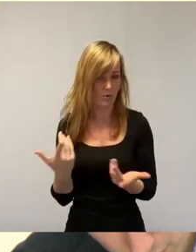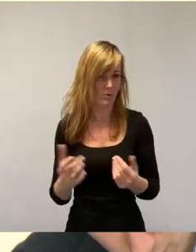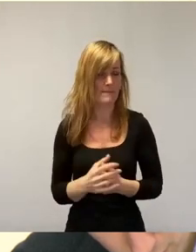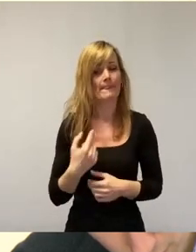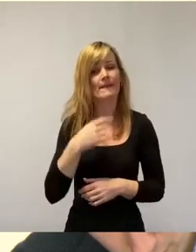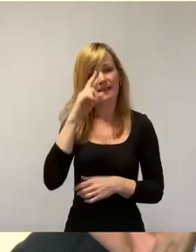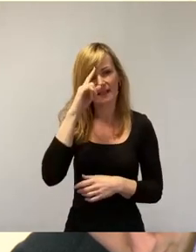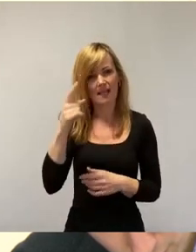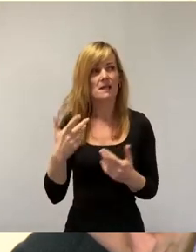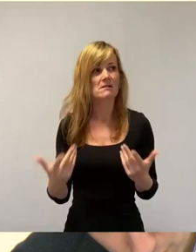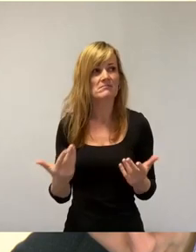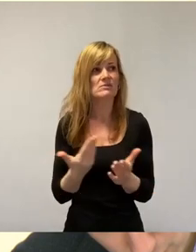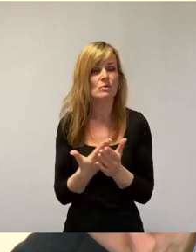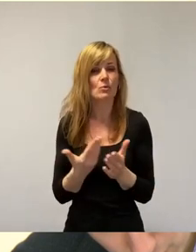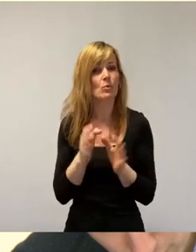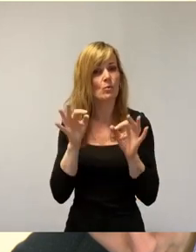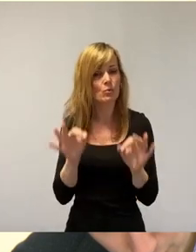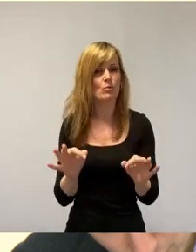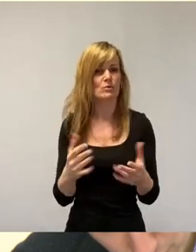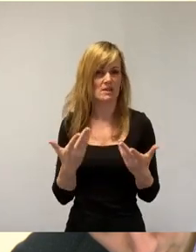das ist eine gute Sache.